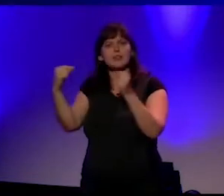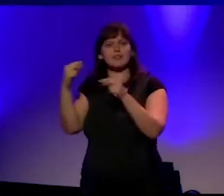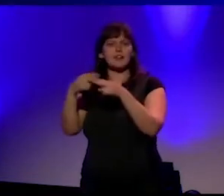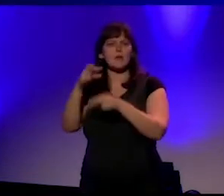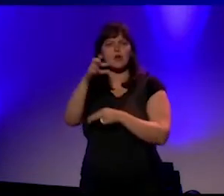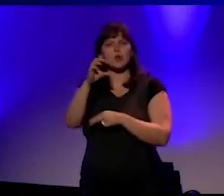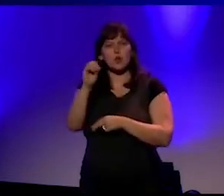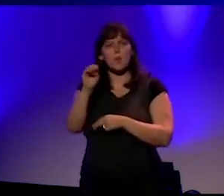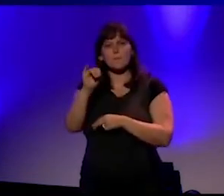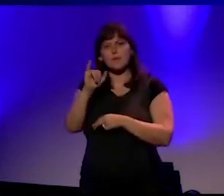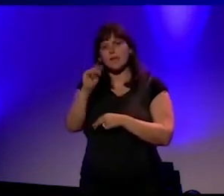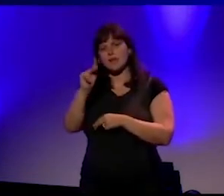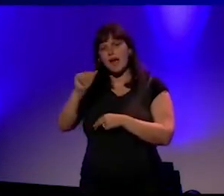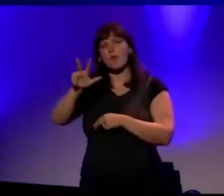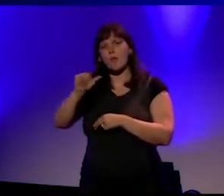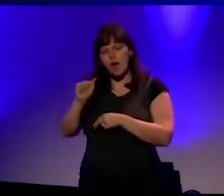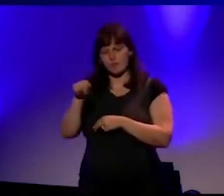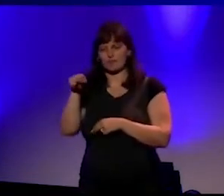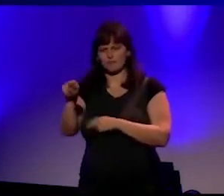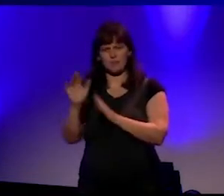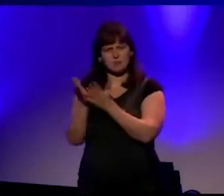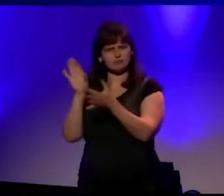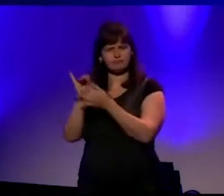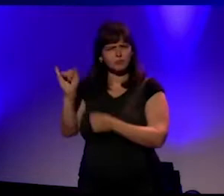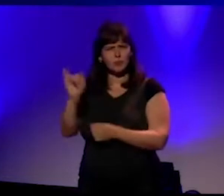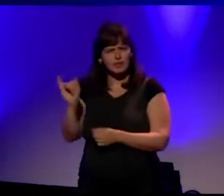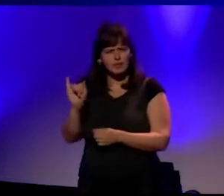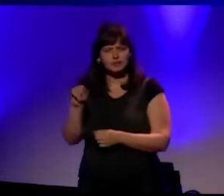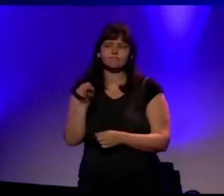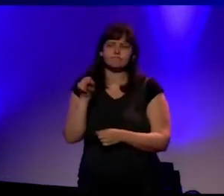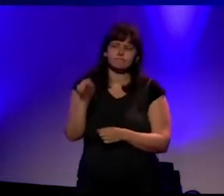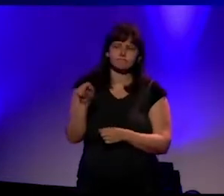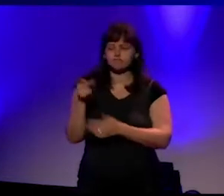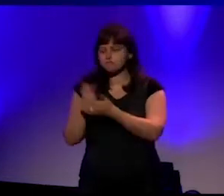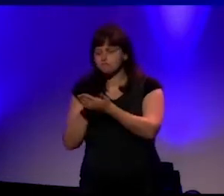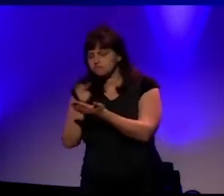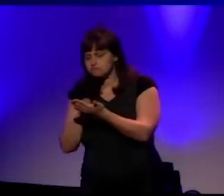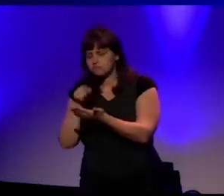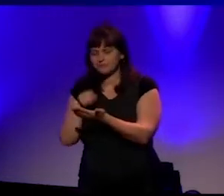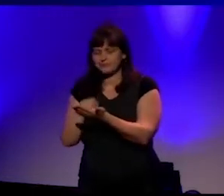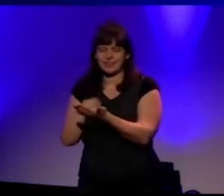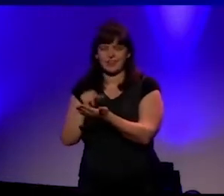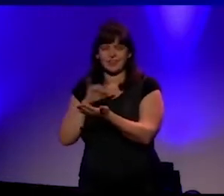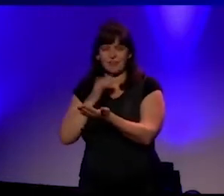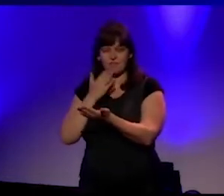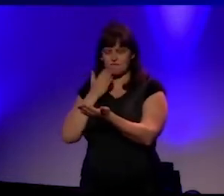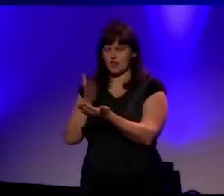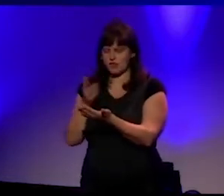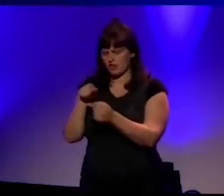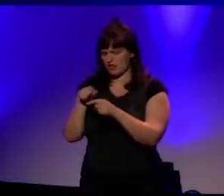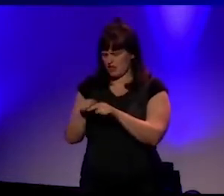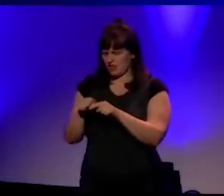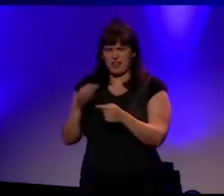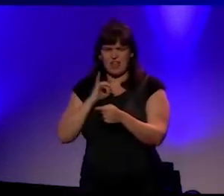Dat boek gaat eigenlijk, als u het leest, over, of u vindt er eigenlijk het antwoord op de vraag waarom sommige mensen